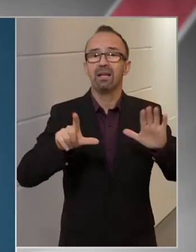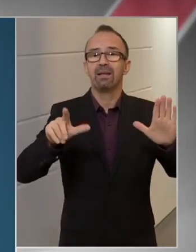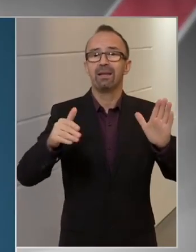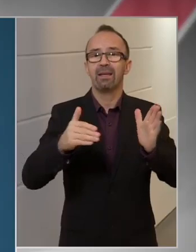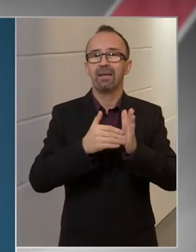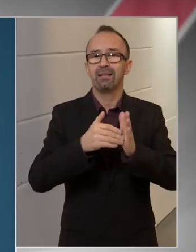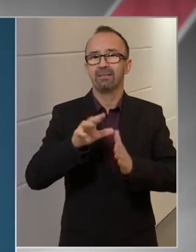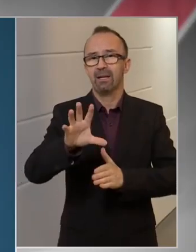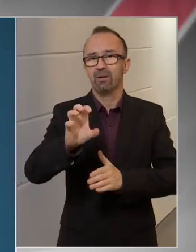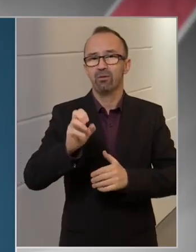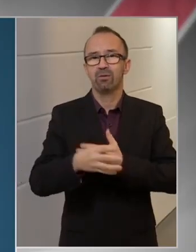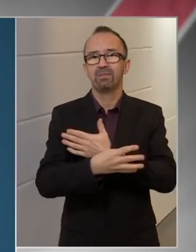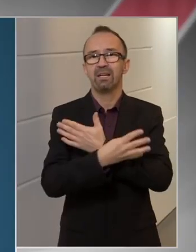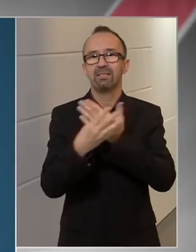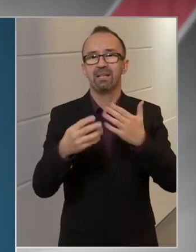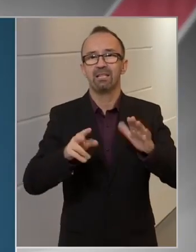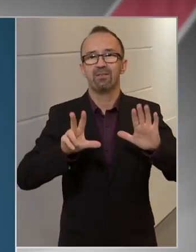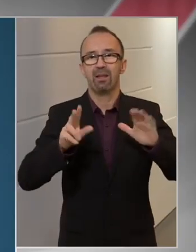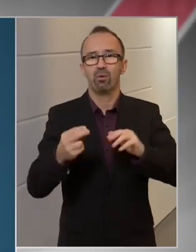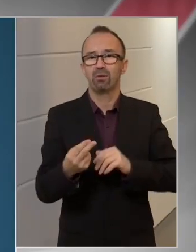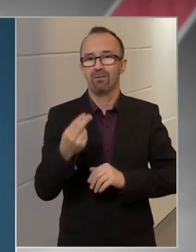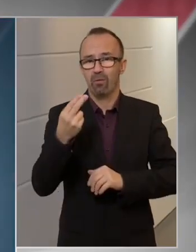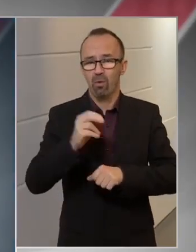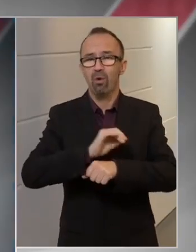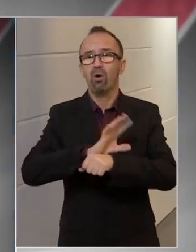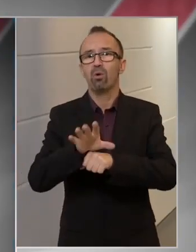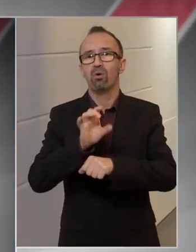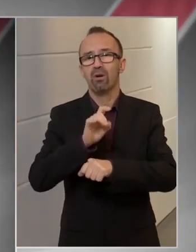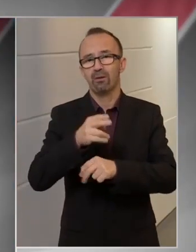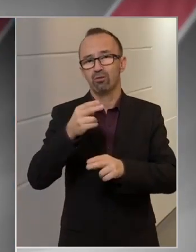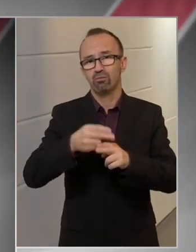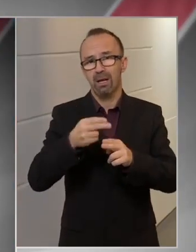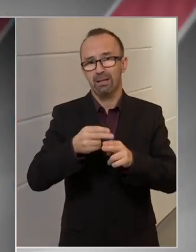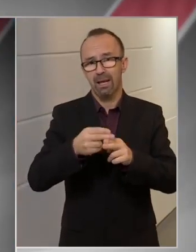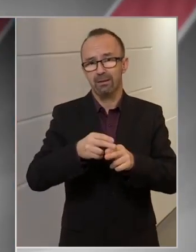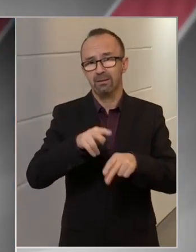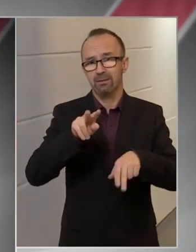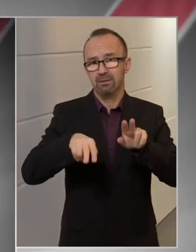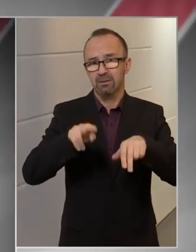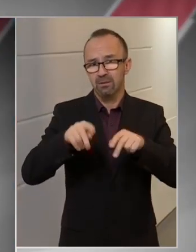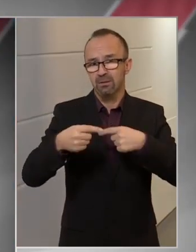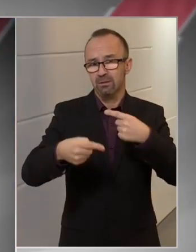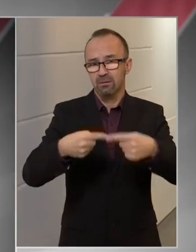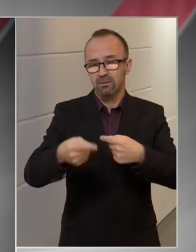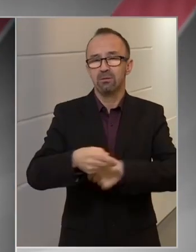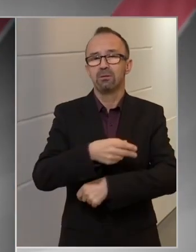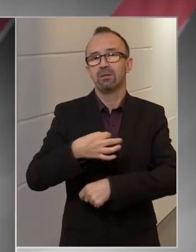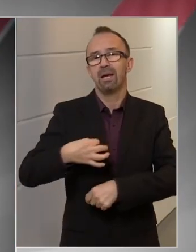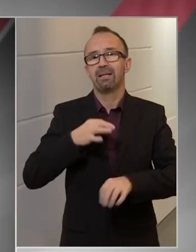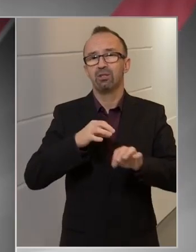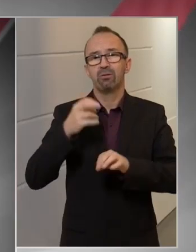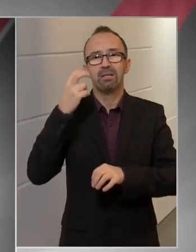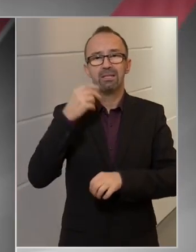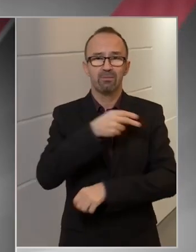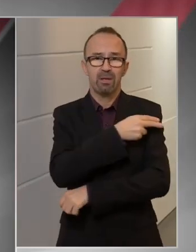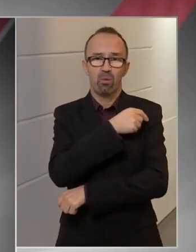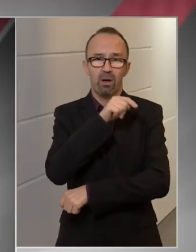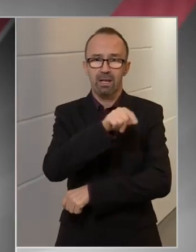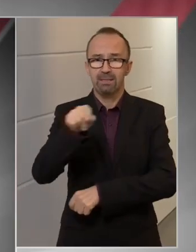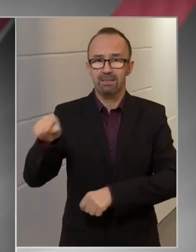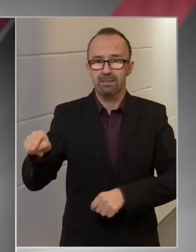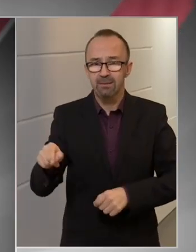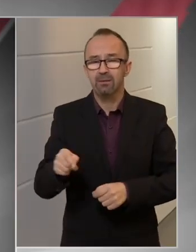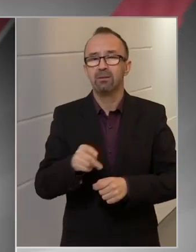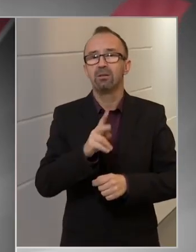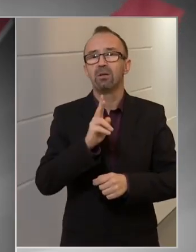.598 fő koronavírusos beteget ápolnak egészségügyi intézményekben,